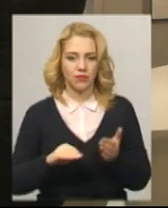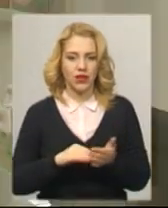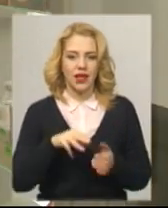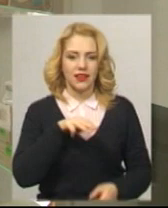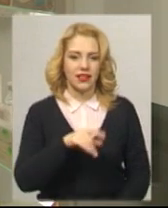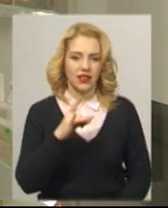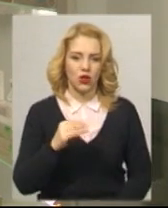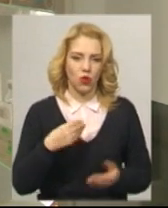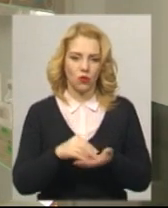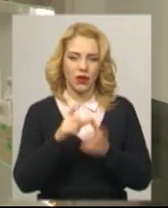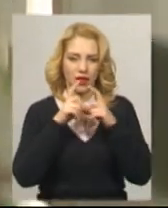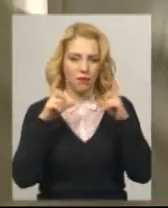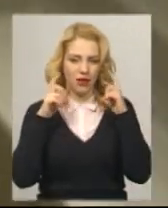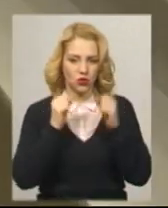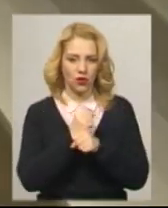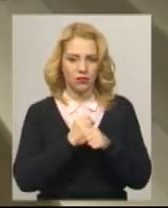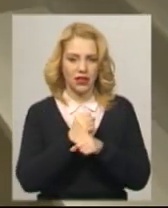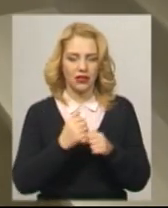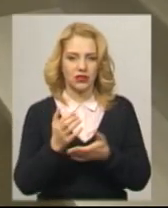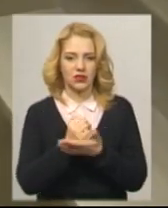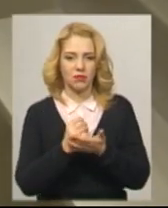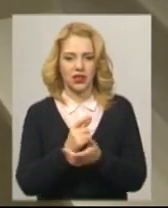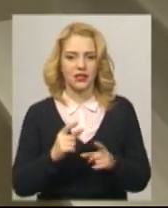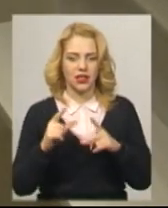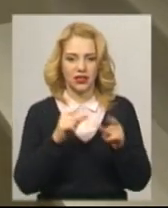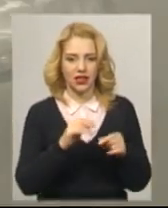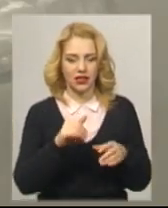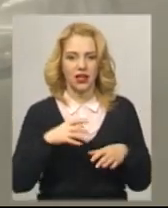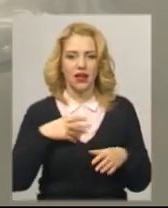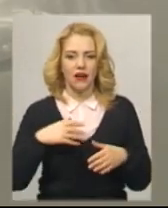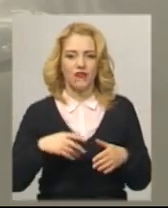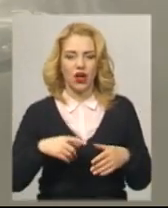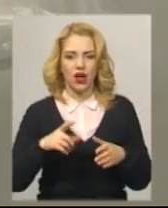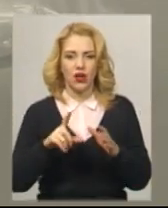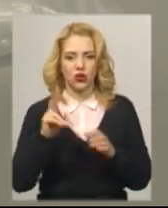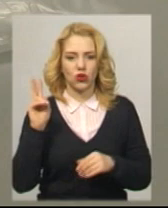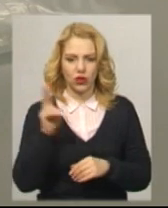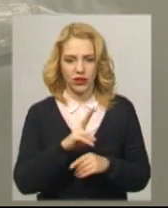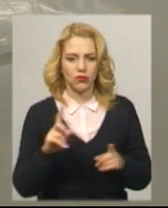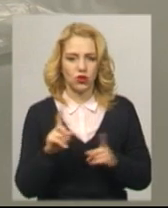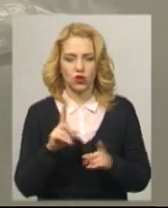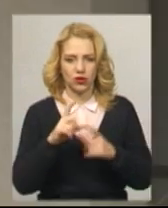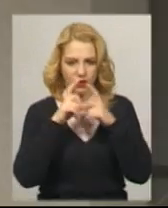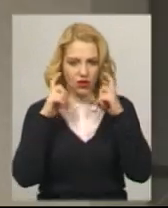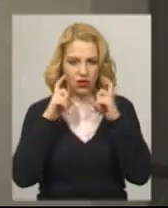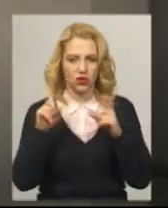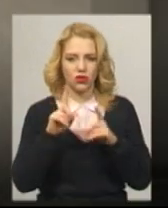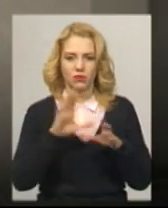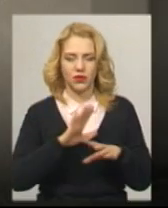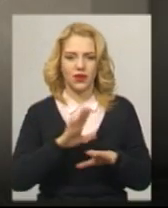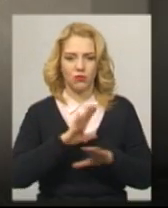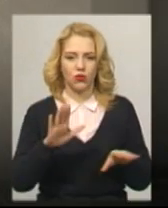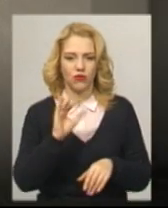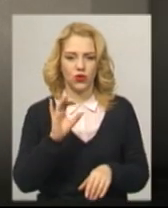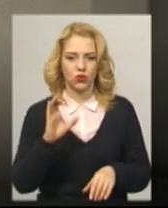щойно купила маску в аптеці. Каже, збирається їхати в громадському транспорті, тому одягне її, аби не підчепити вірус. Стараюся